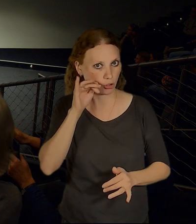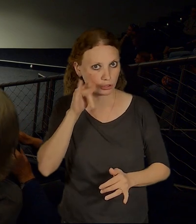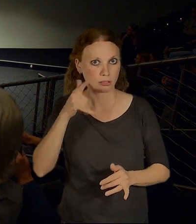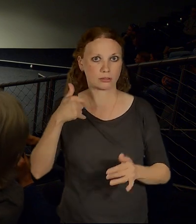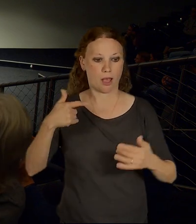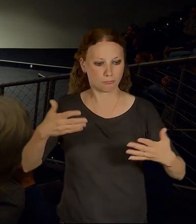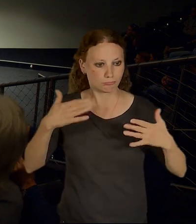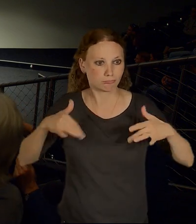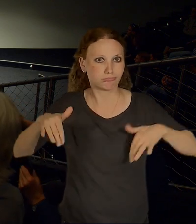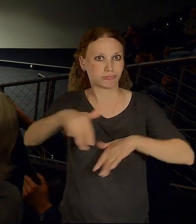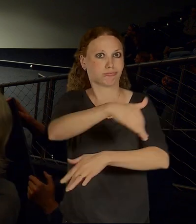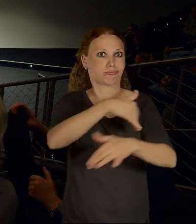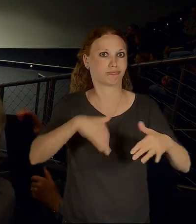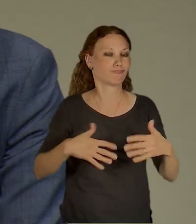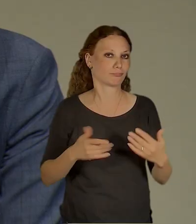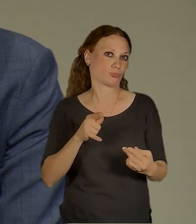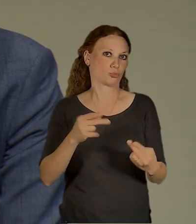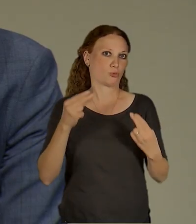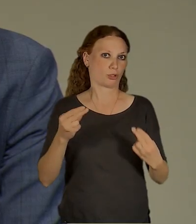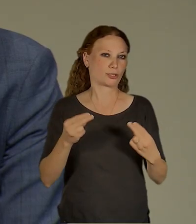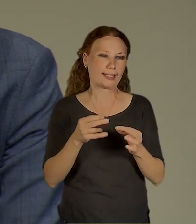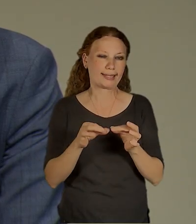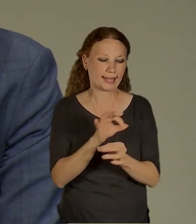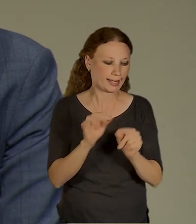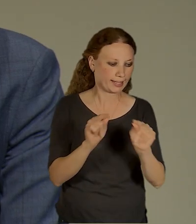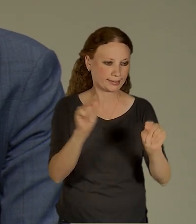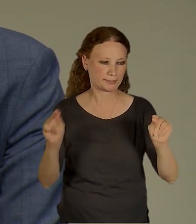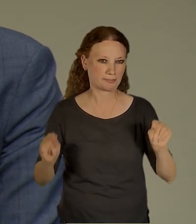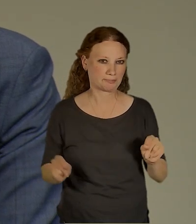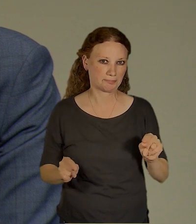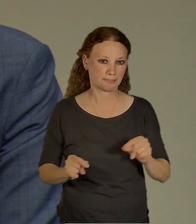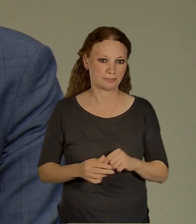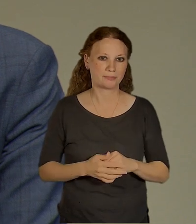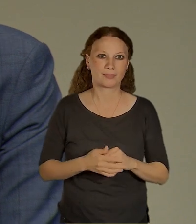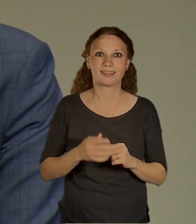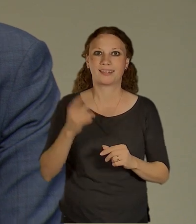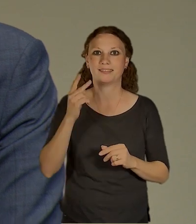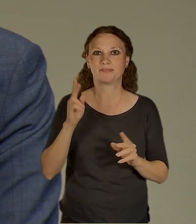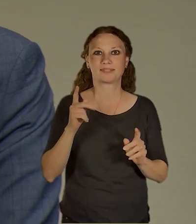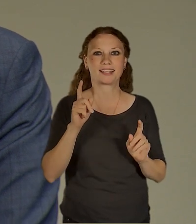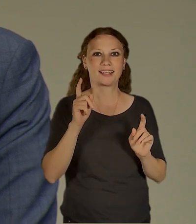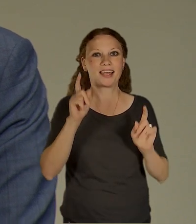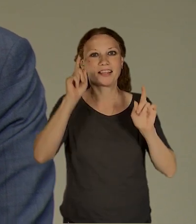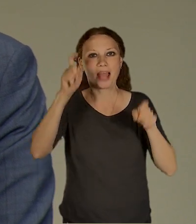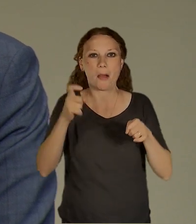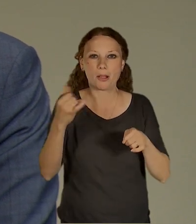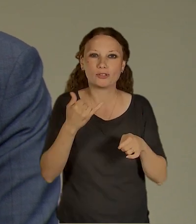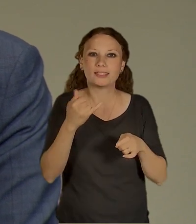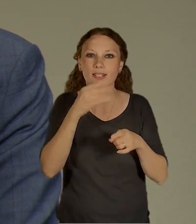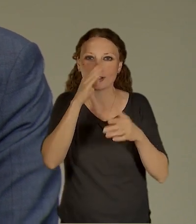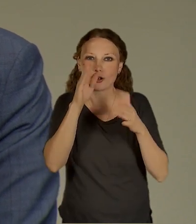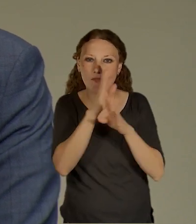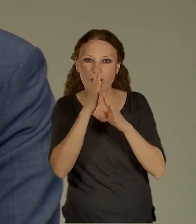věc, která je důležitá a dňábel je skryt v detailu, tedy i v detailu veřejného prostoru, tak